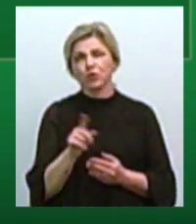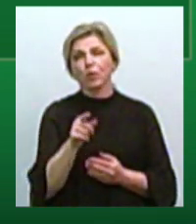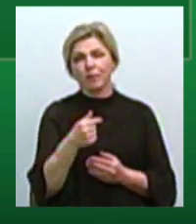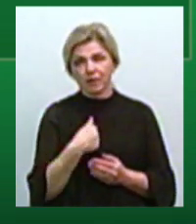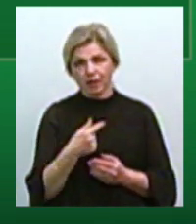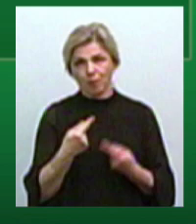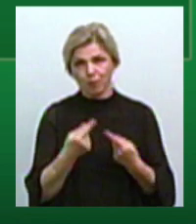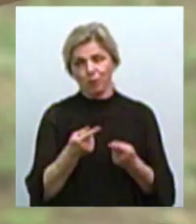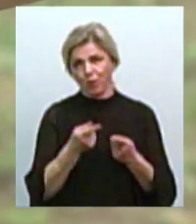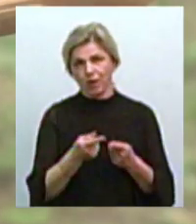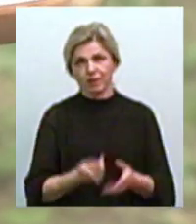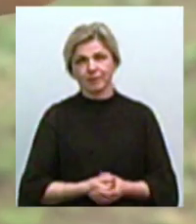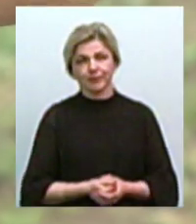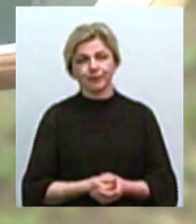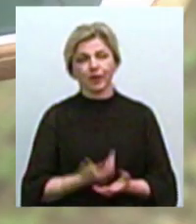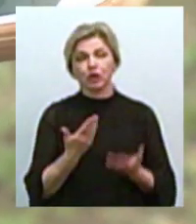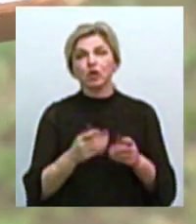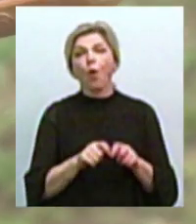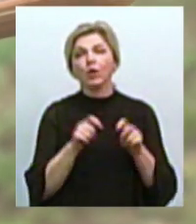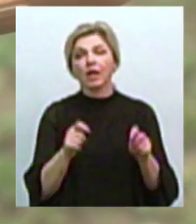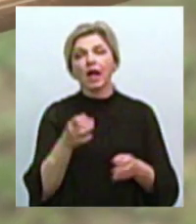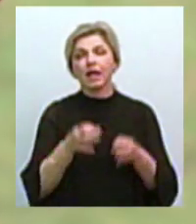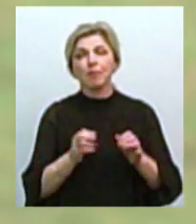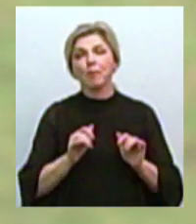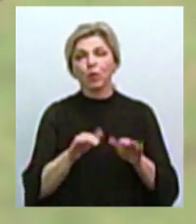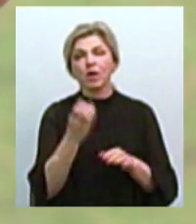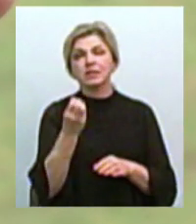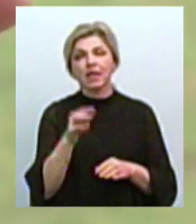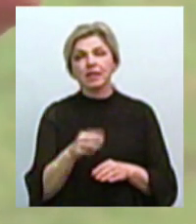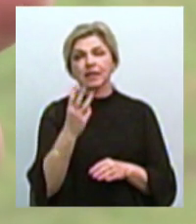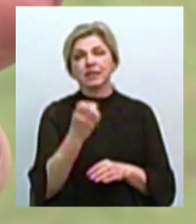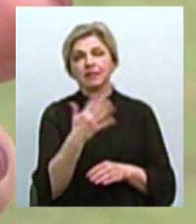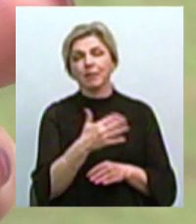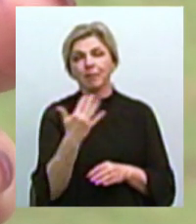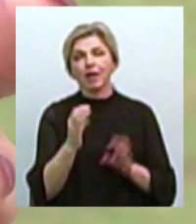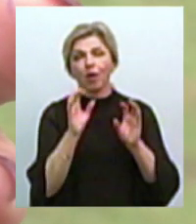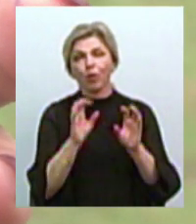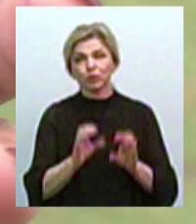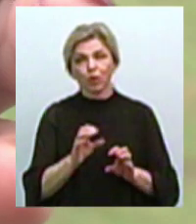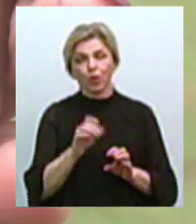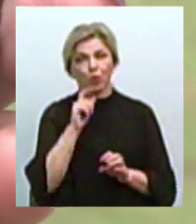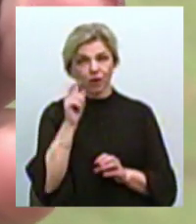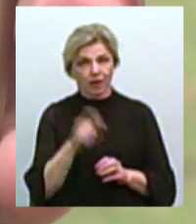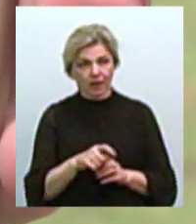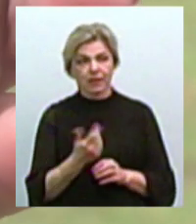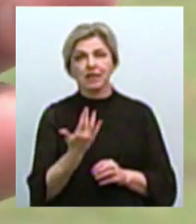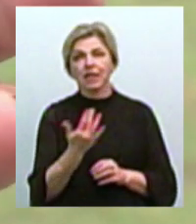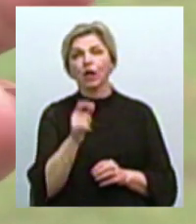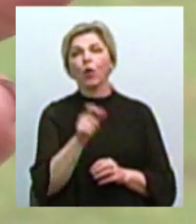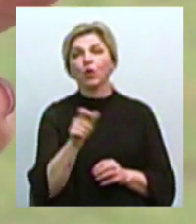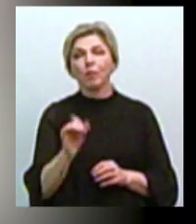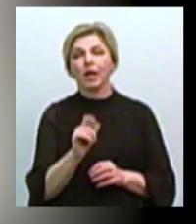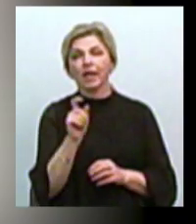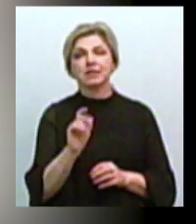Чи відкрите кримінальне провадження за статтею 355 Кримінального кодексу України? Скільки громадян з